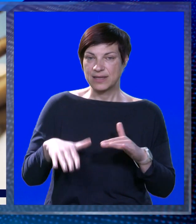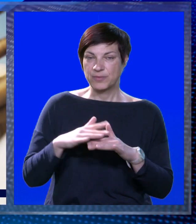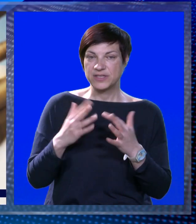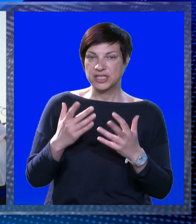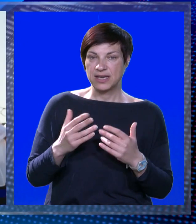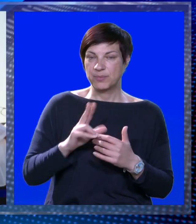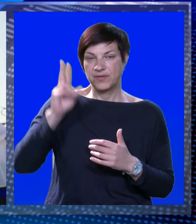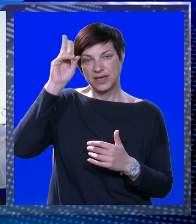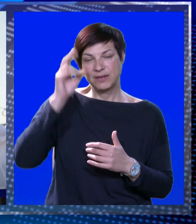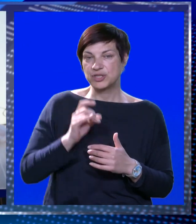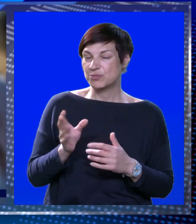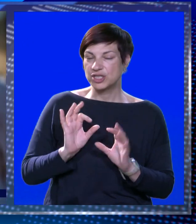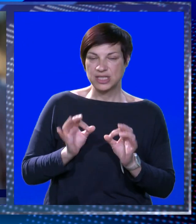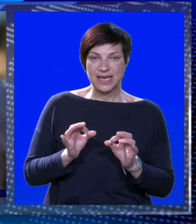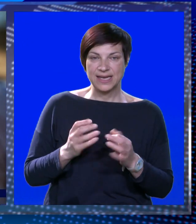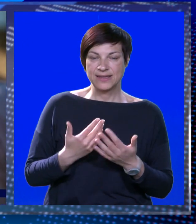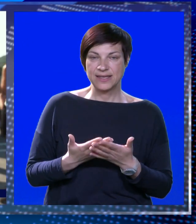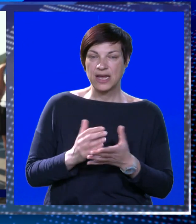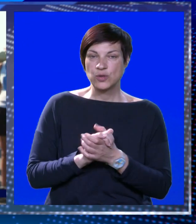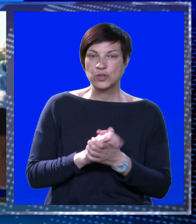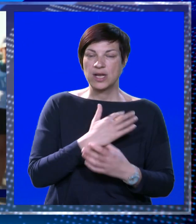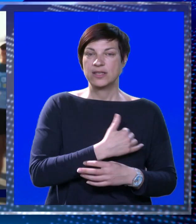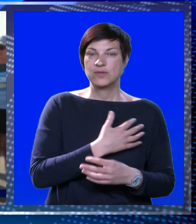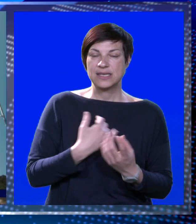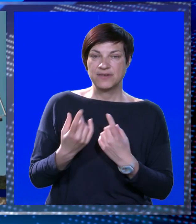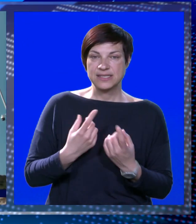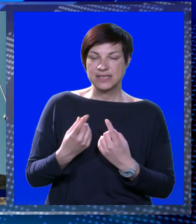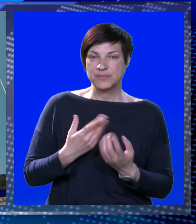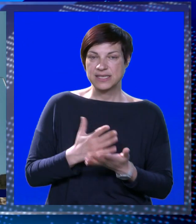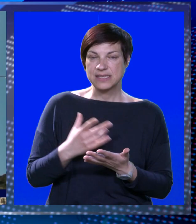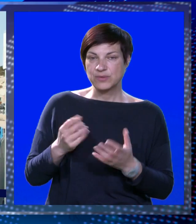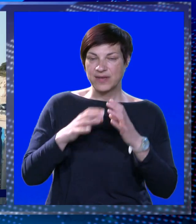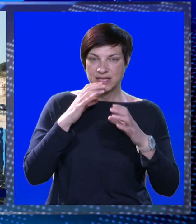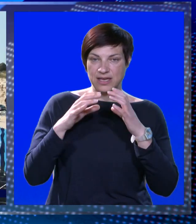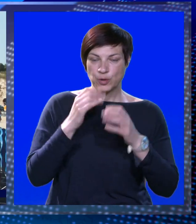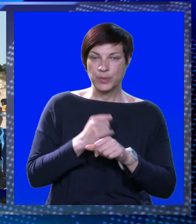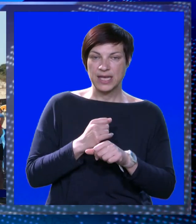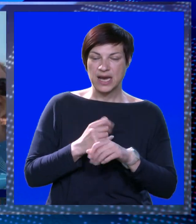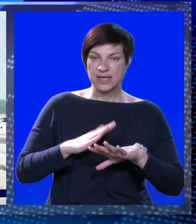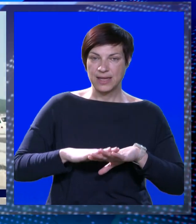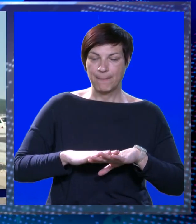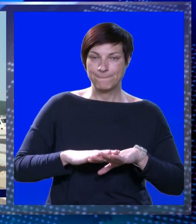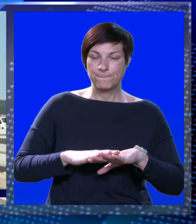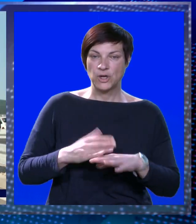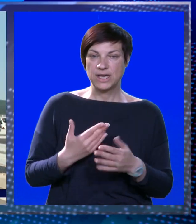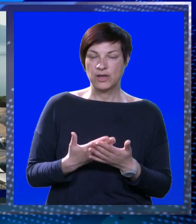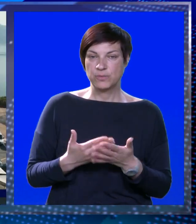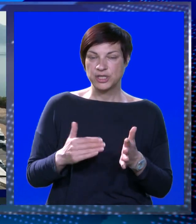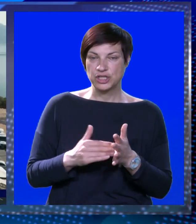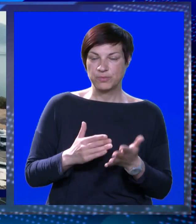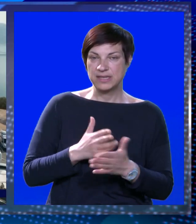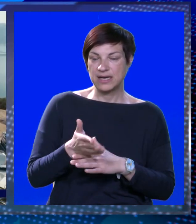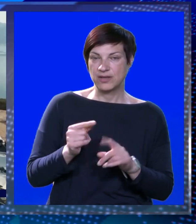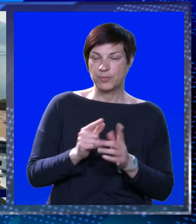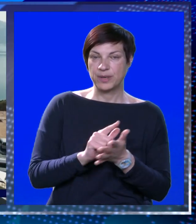povećanju broja ali za sada ne možemo ništa garantirati u suradnji s hrvatskim cestama u svakodnevnoj komunikaciji radimo na onemu što